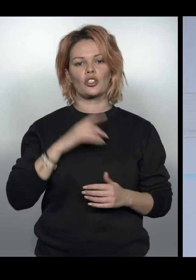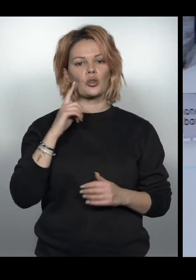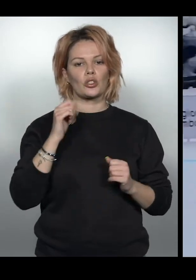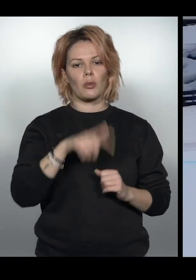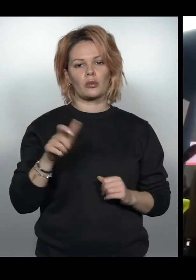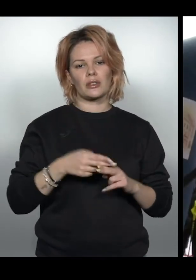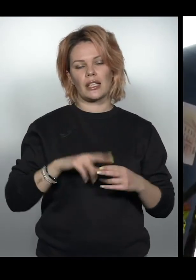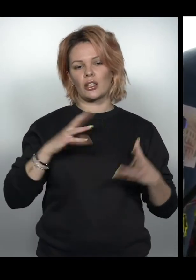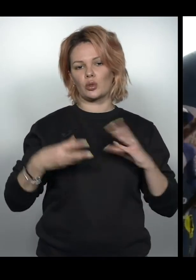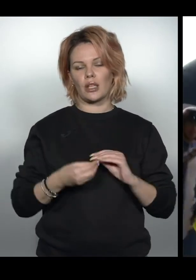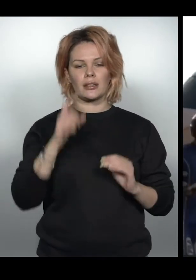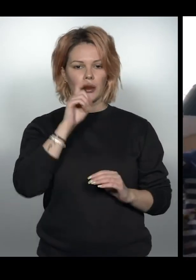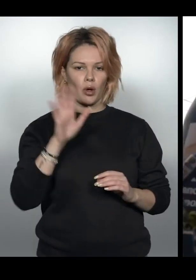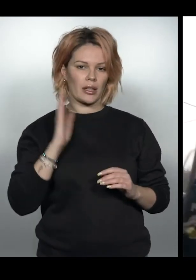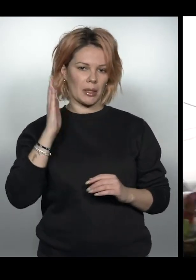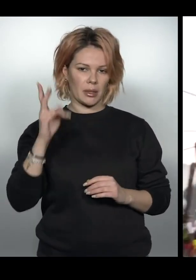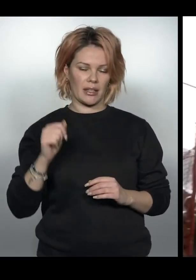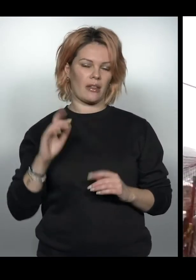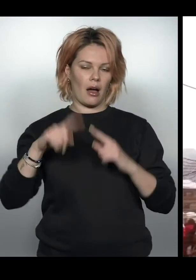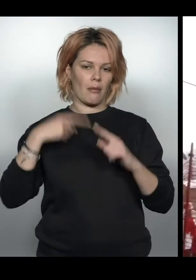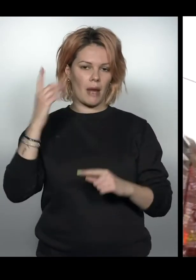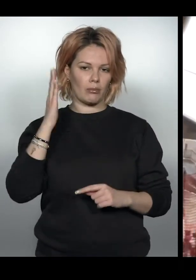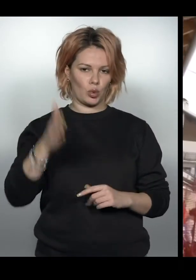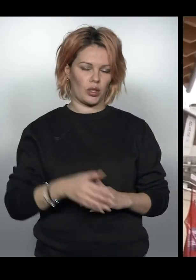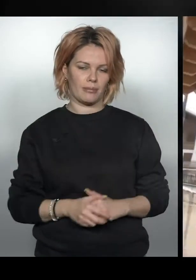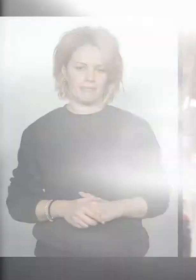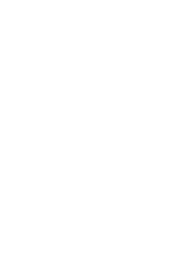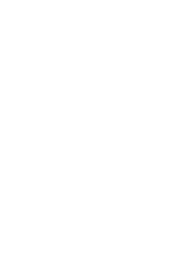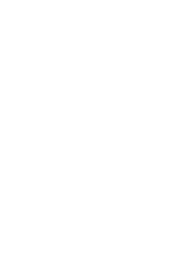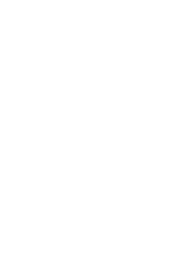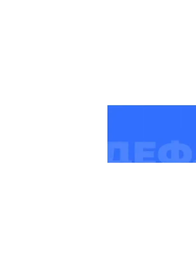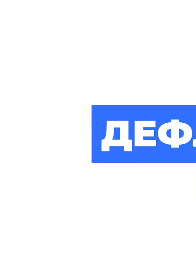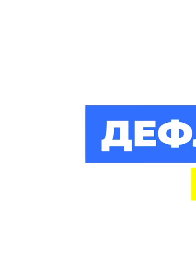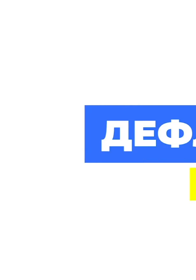Для наших юних спортсменів цей результат – непогана перспектива на майбутнє.